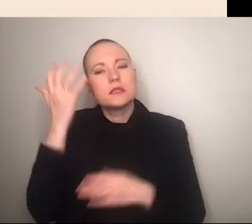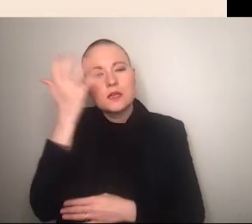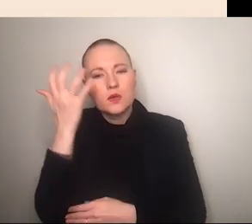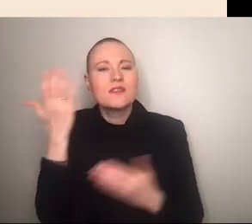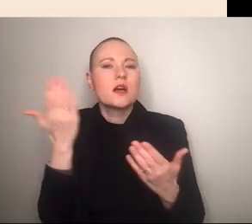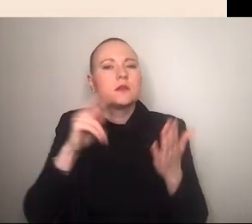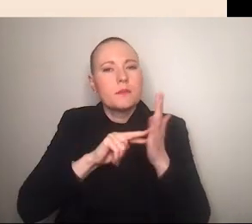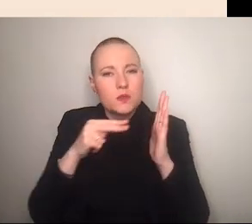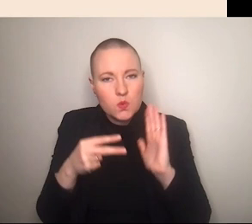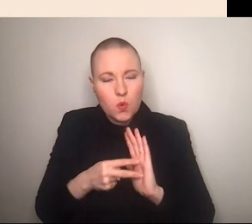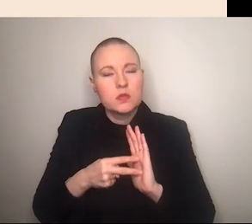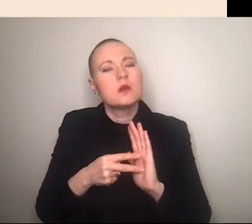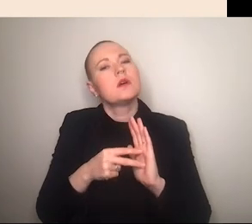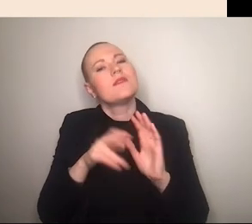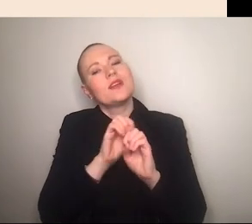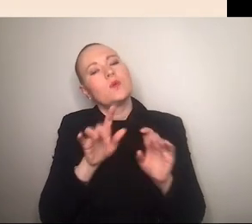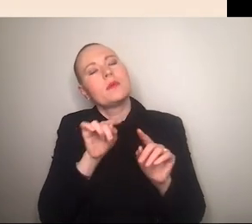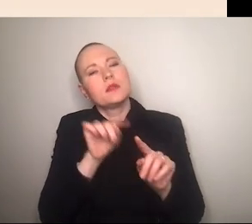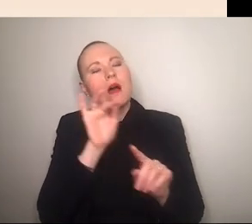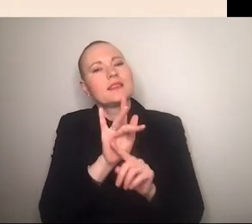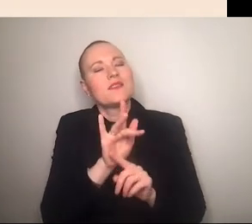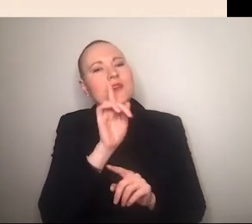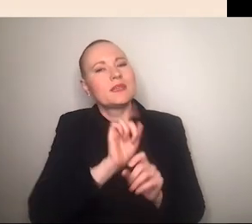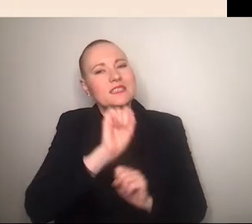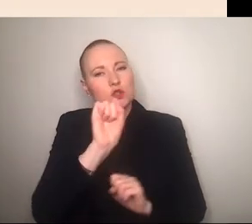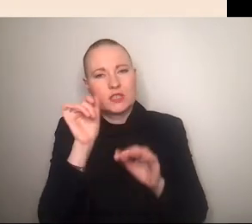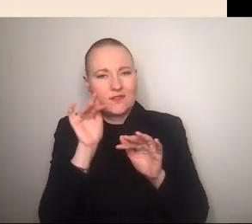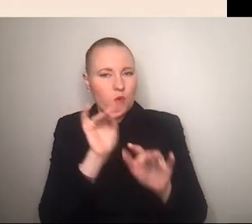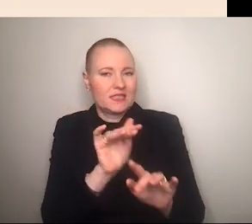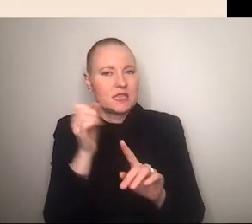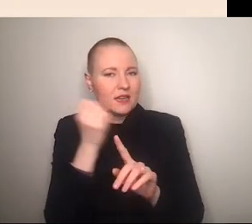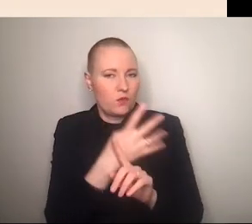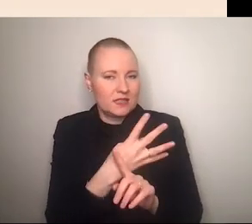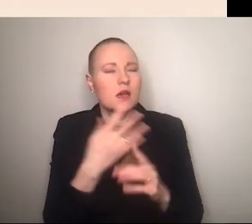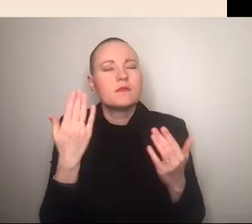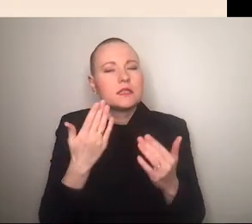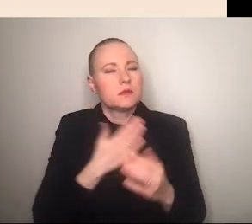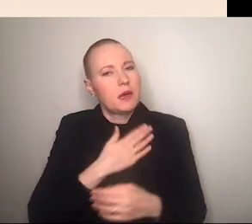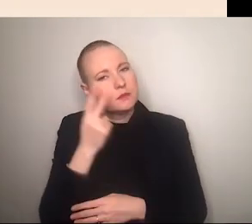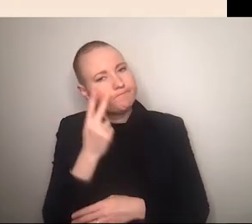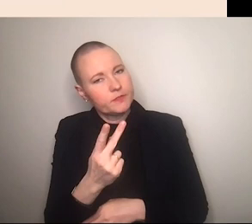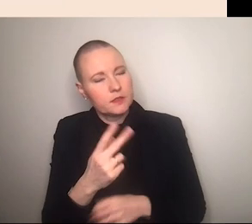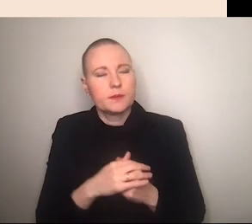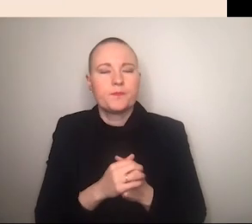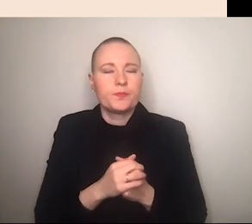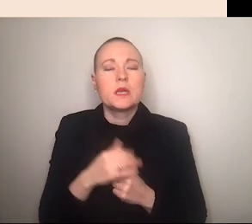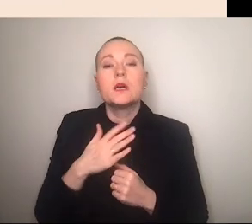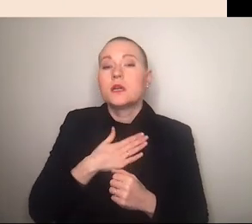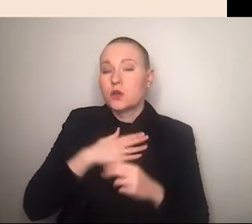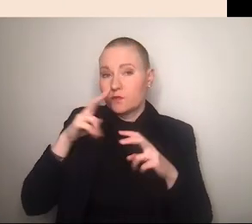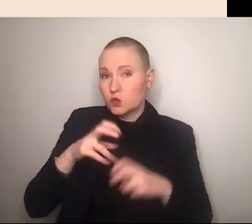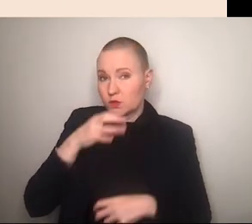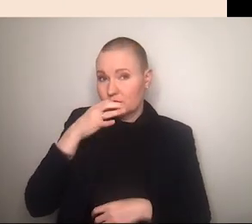eben auf das phänomen antifeministische influencerin blicke dabei beschäftigt mich vor allem die forschungsfrage wie